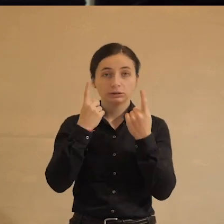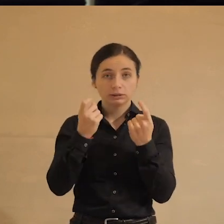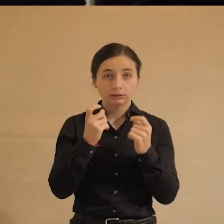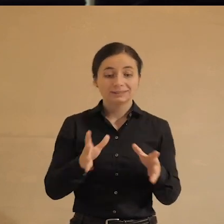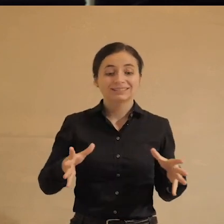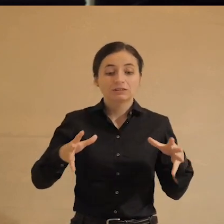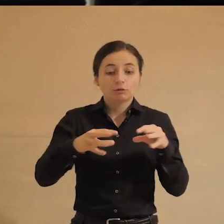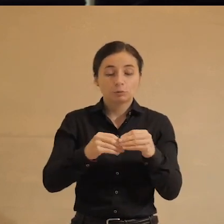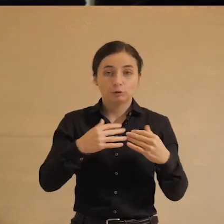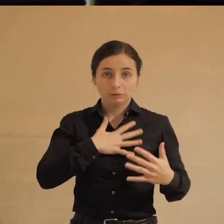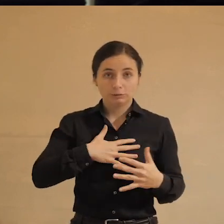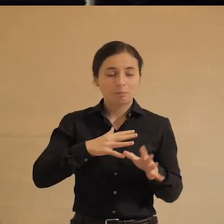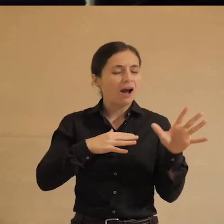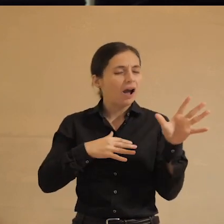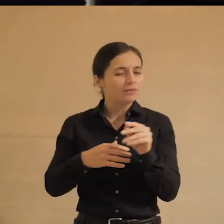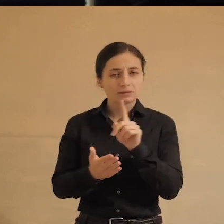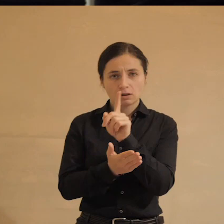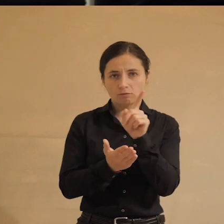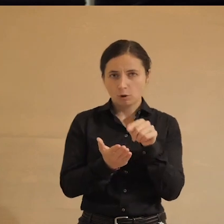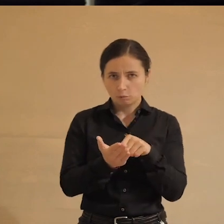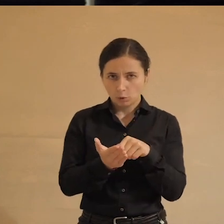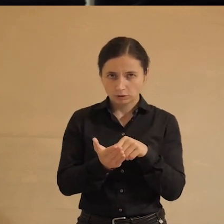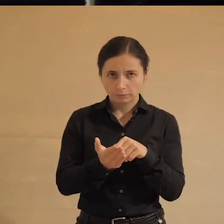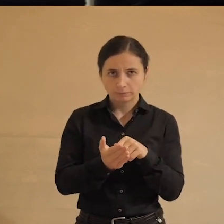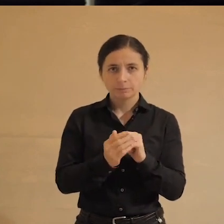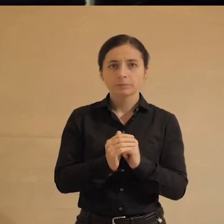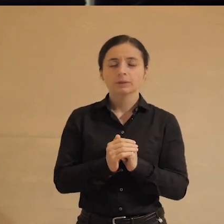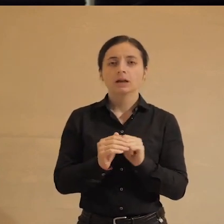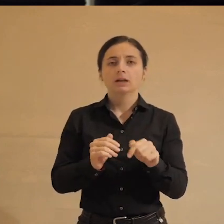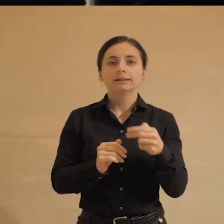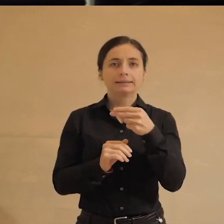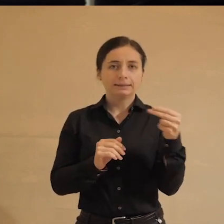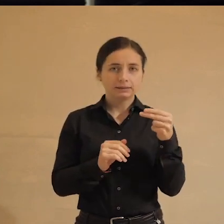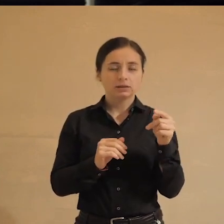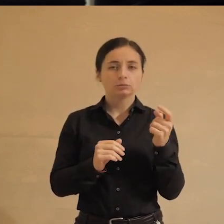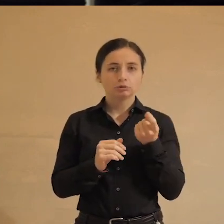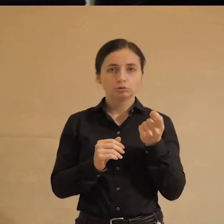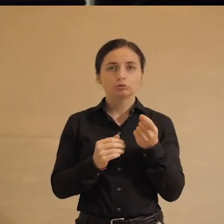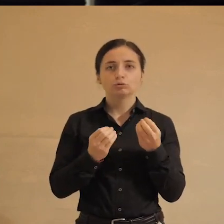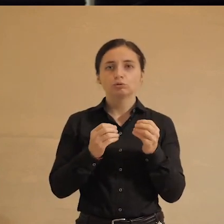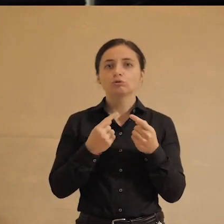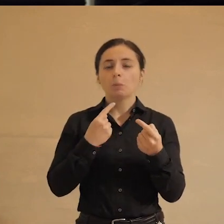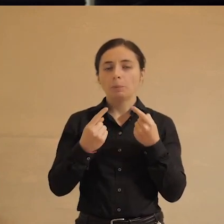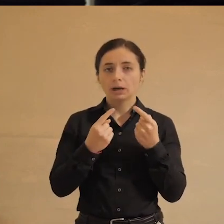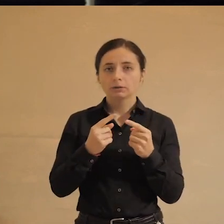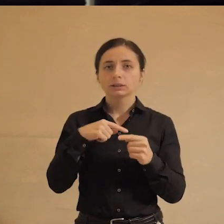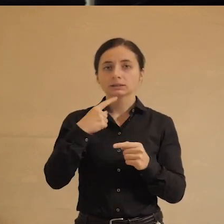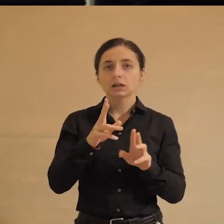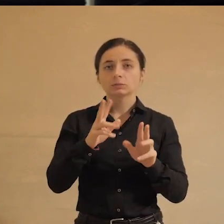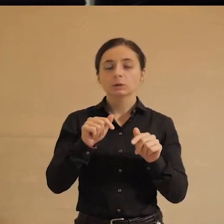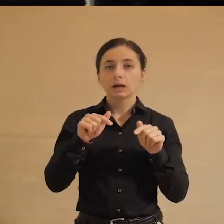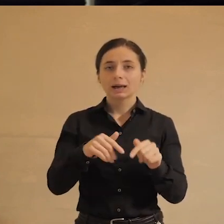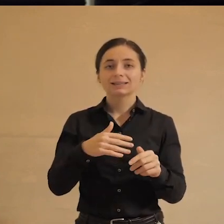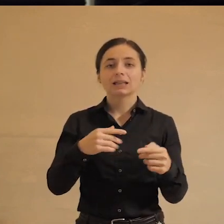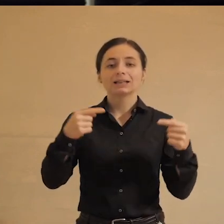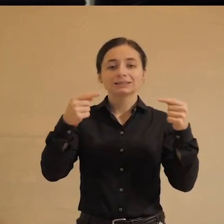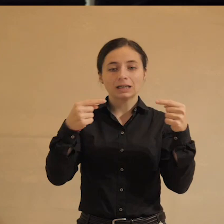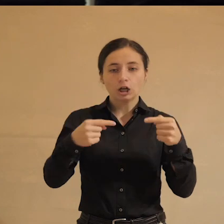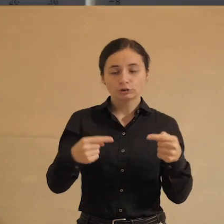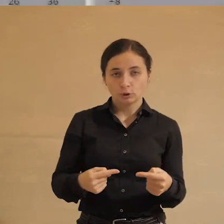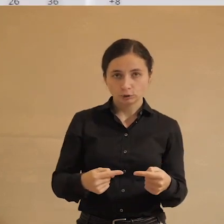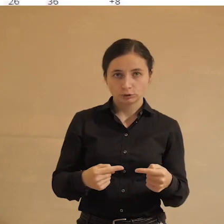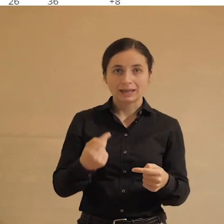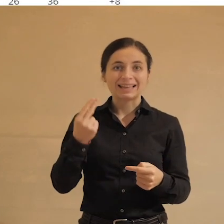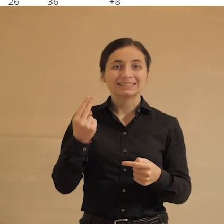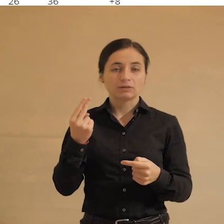совокупная тревожность по всем вопросам. Сейчас мы про темы этих страхов немножко поговорим и скажем, как это соотносится, собственно говоря,